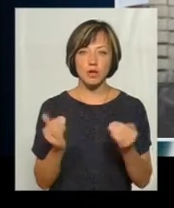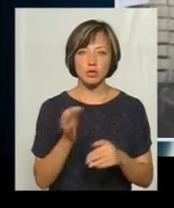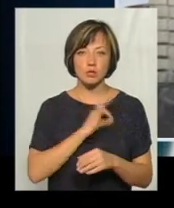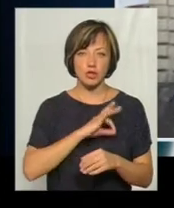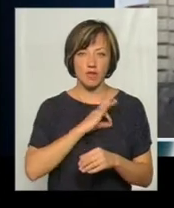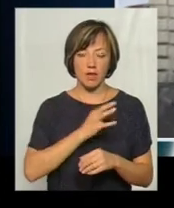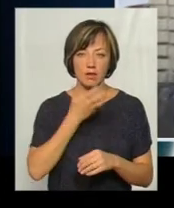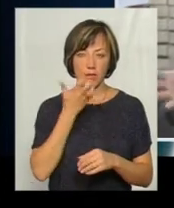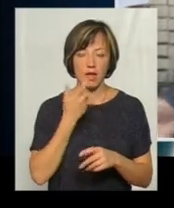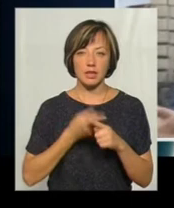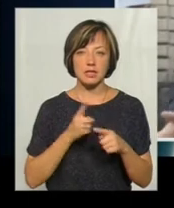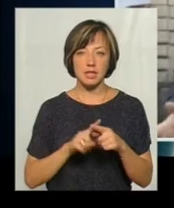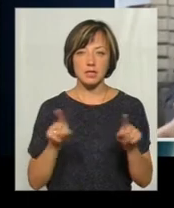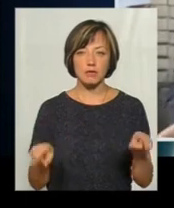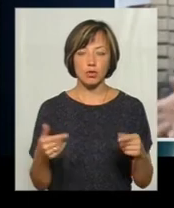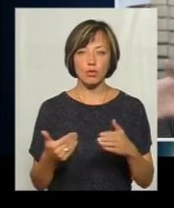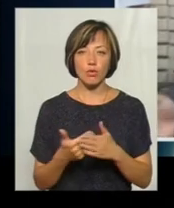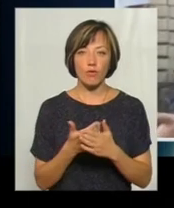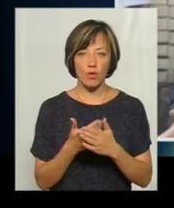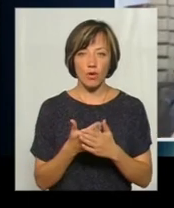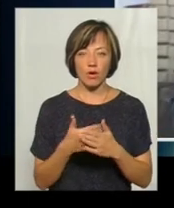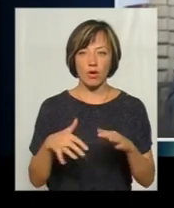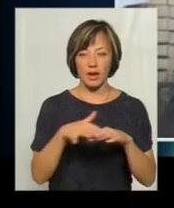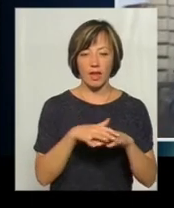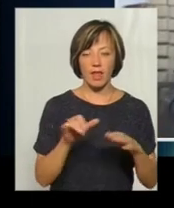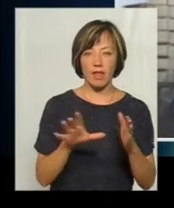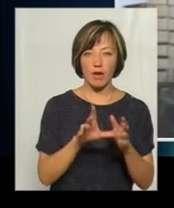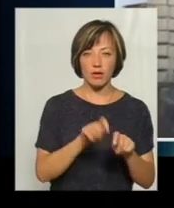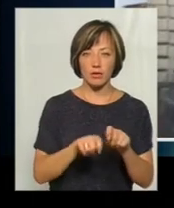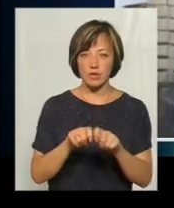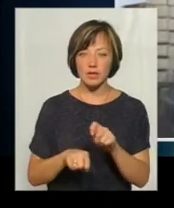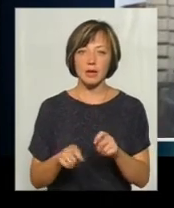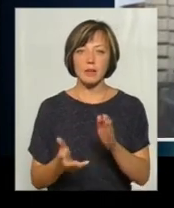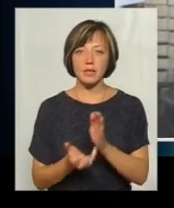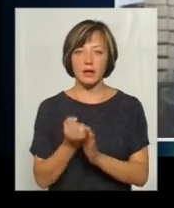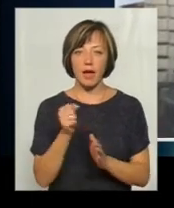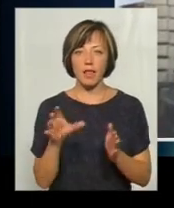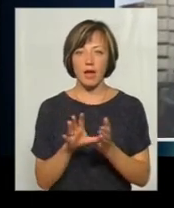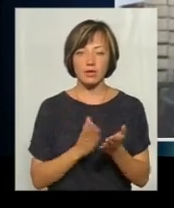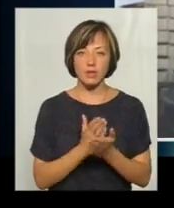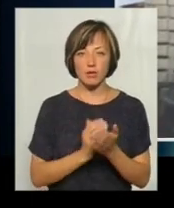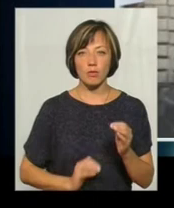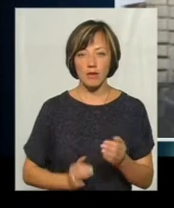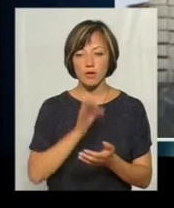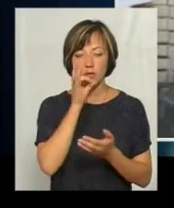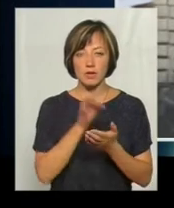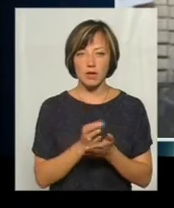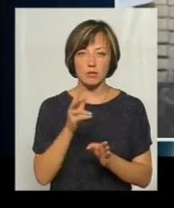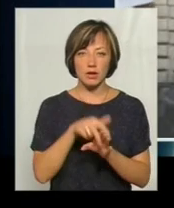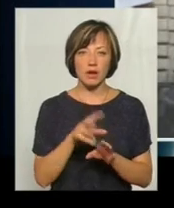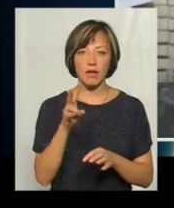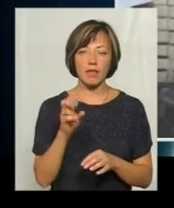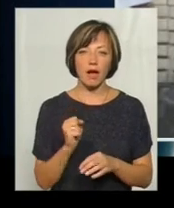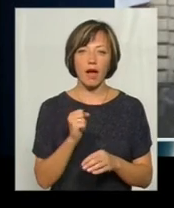споживання. Це створення нового ринку енергоаудиторів, це підтримка енергосервісних компаній, це відповідальність, яка покладається на